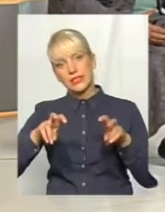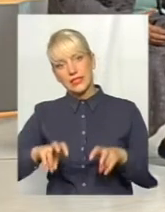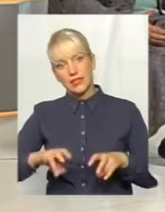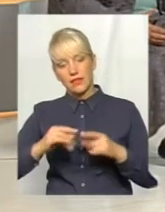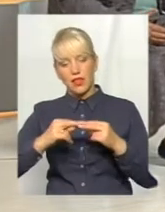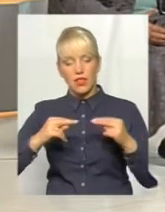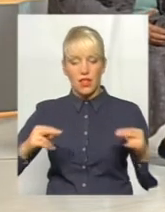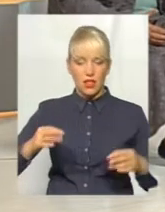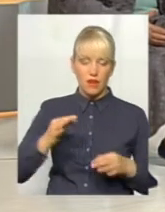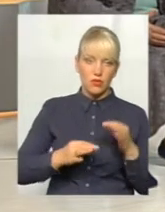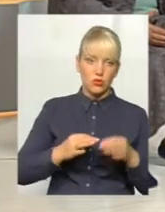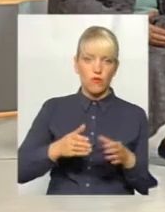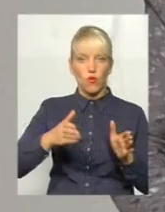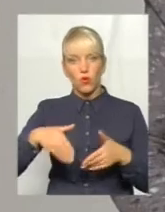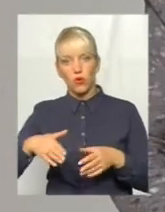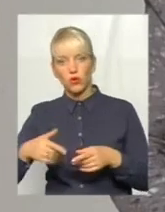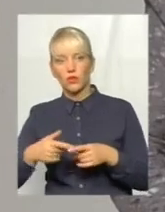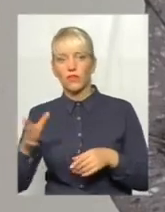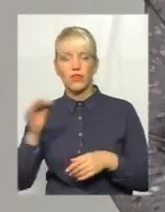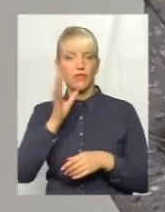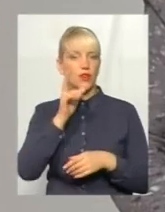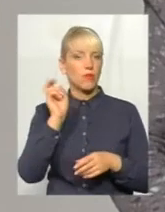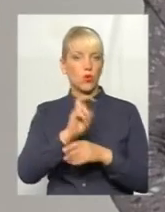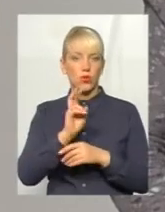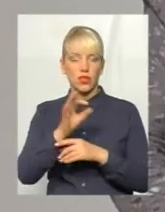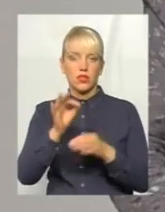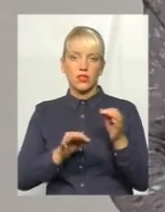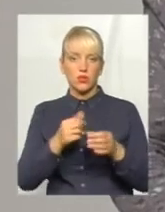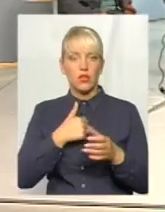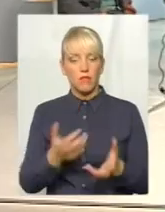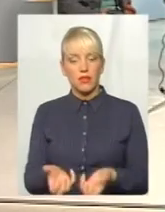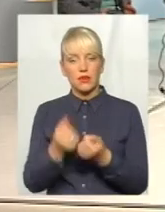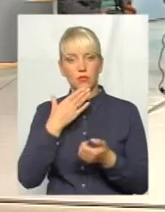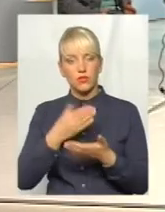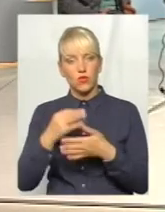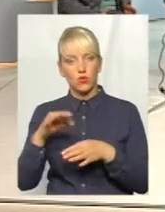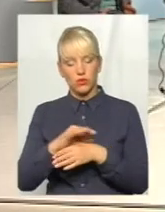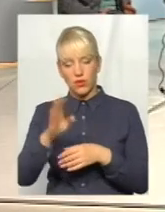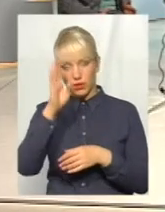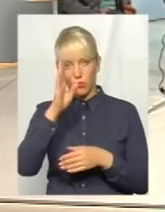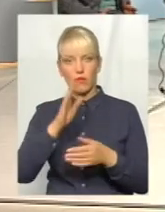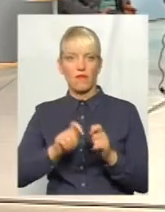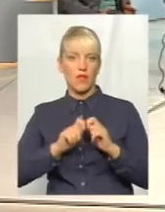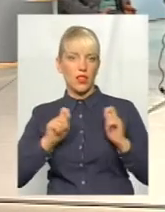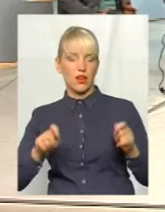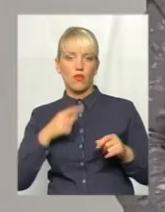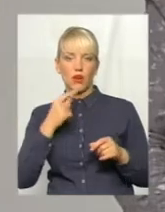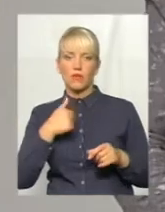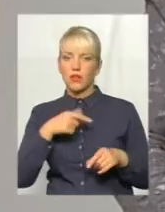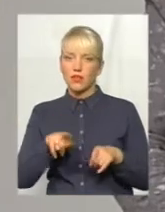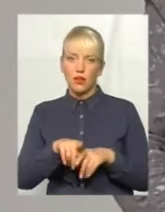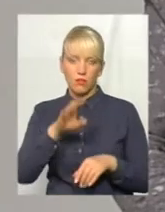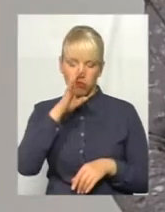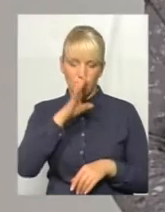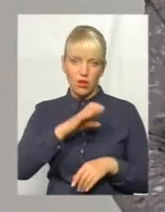коридорі зі мною. Я весь час сходила з ним на судові засідання, я його підтримувала. І він говорив відкрито, Валя, мені так погано,